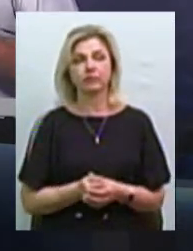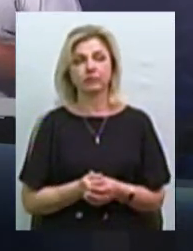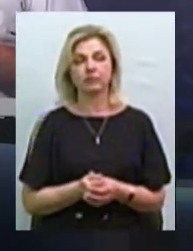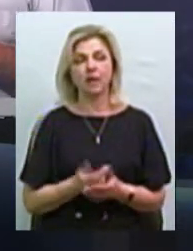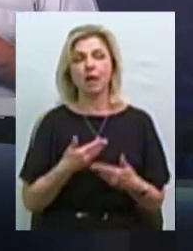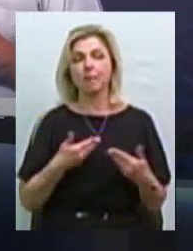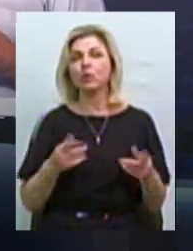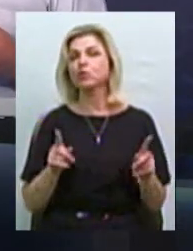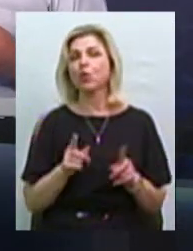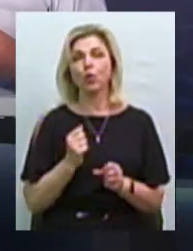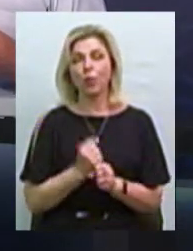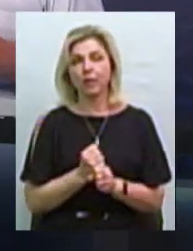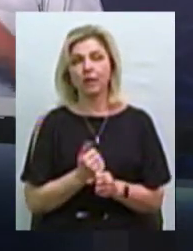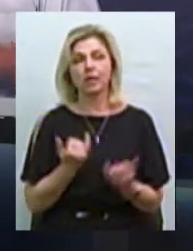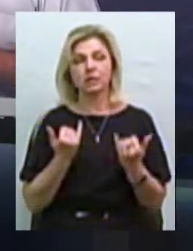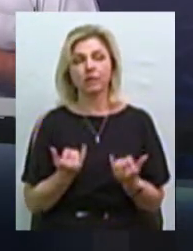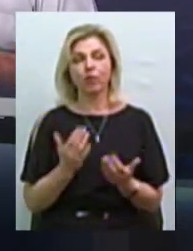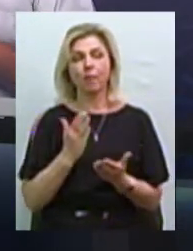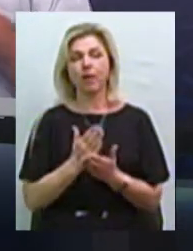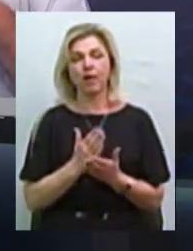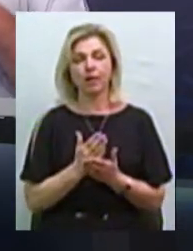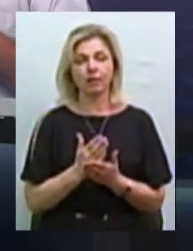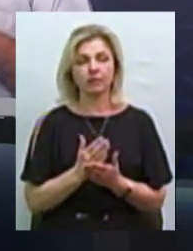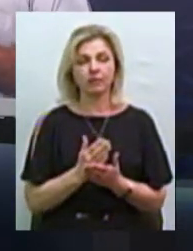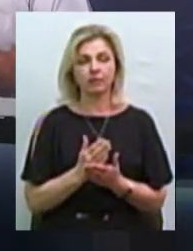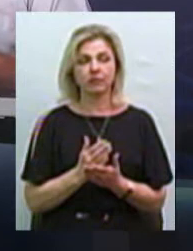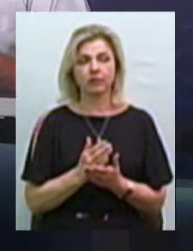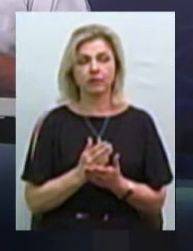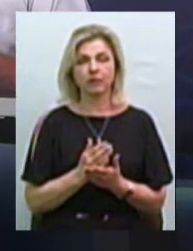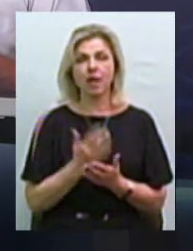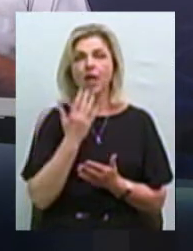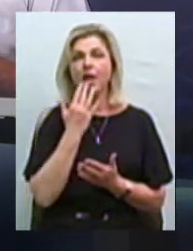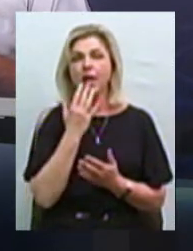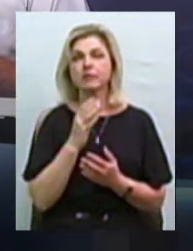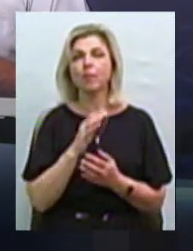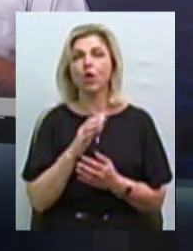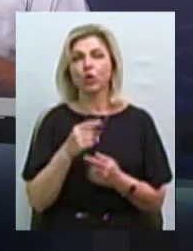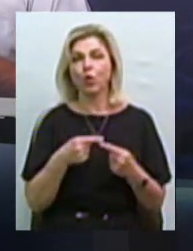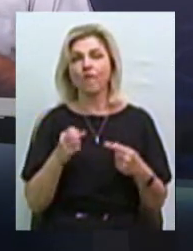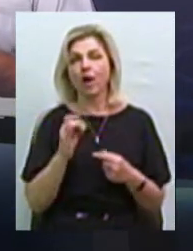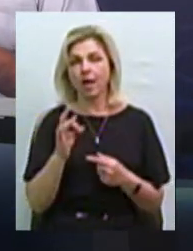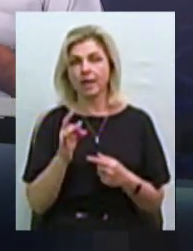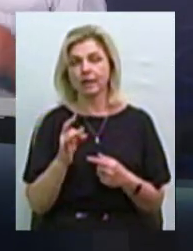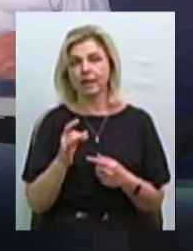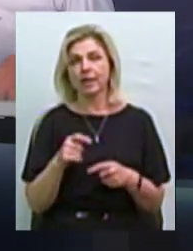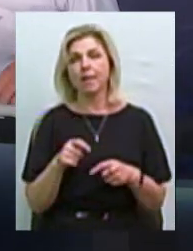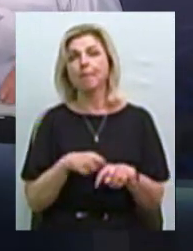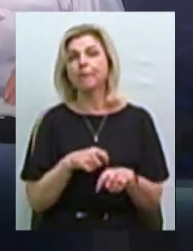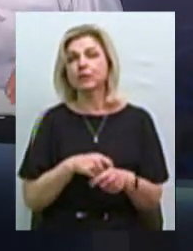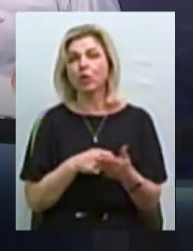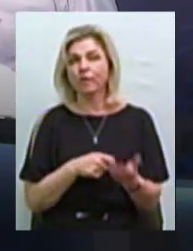що ми робимо. Ми сьогодні маємо експортний товар, сировину. В